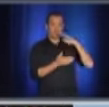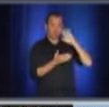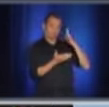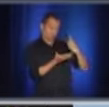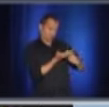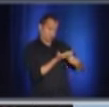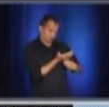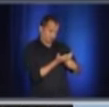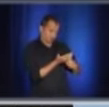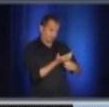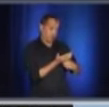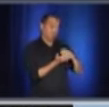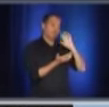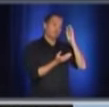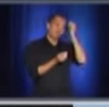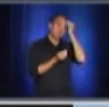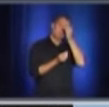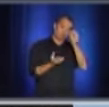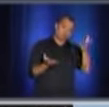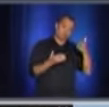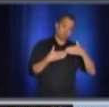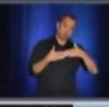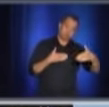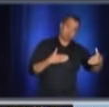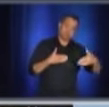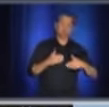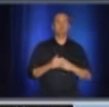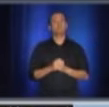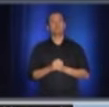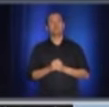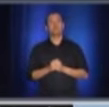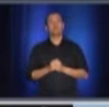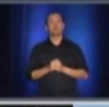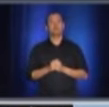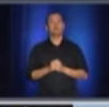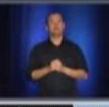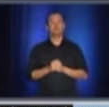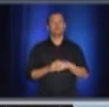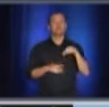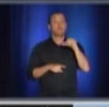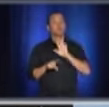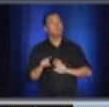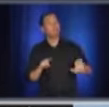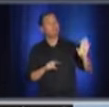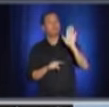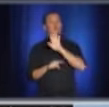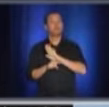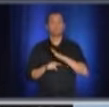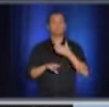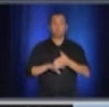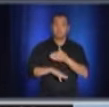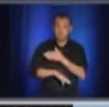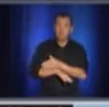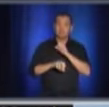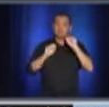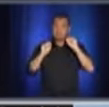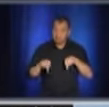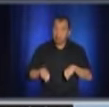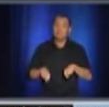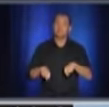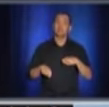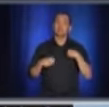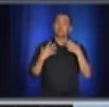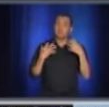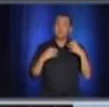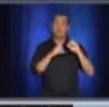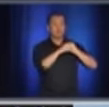ministres de mercredi. Donc, je pense que nous pouvons améliorer notre vigilance. Et en conclusion, j'aimerais réduire le nombre